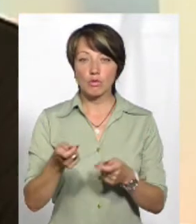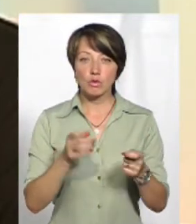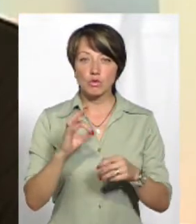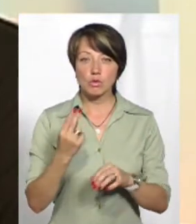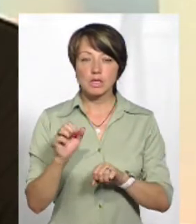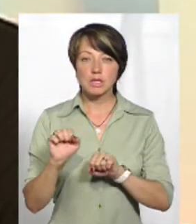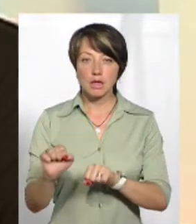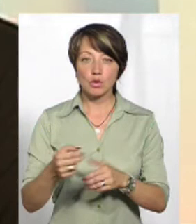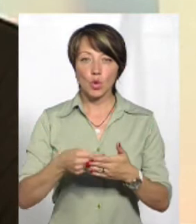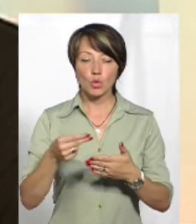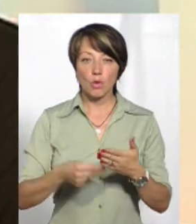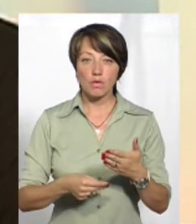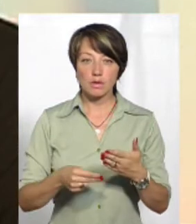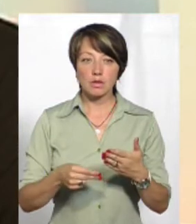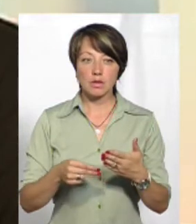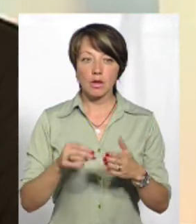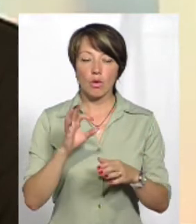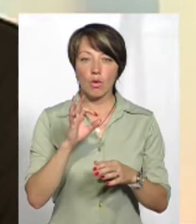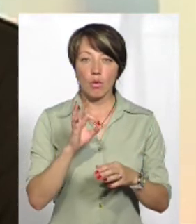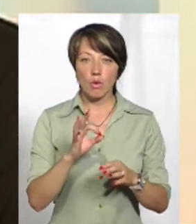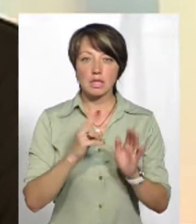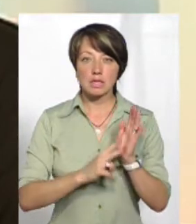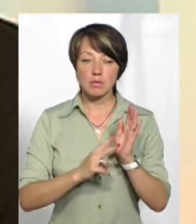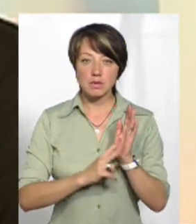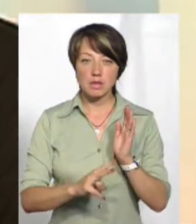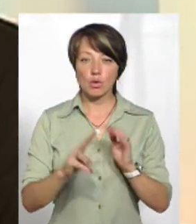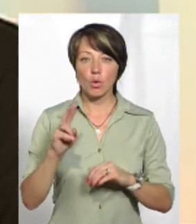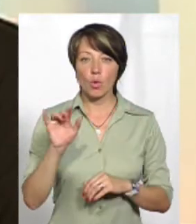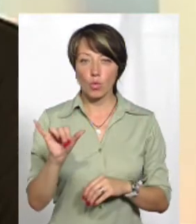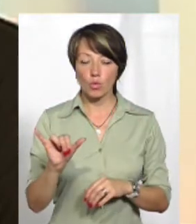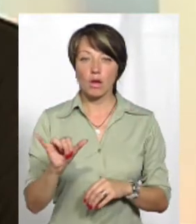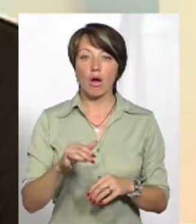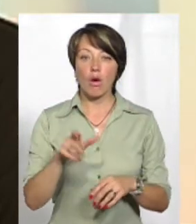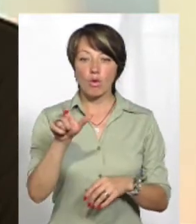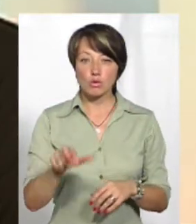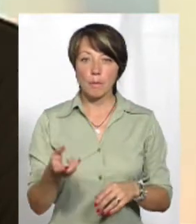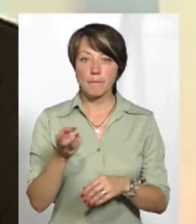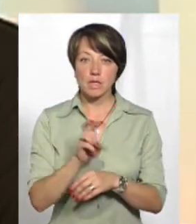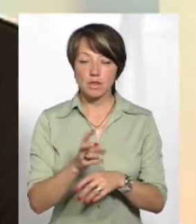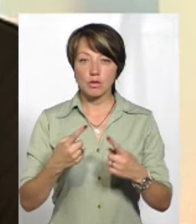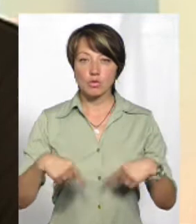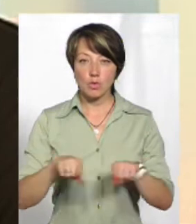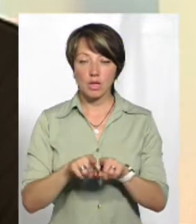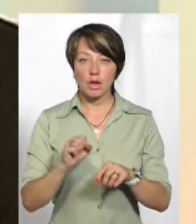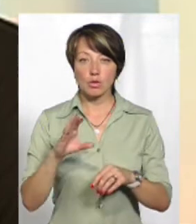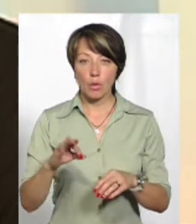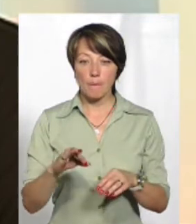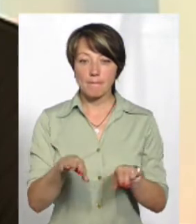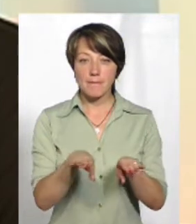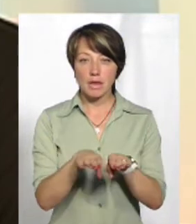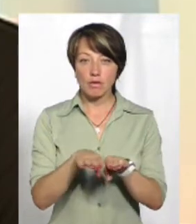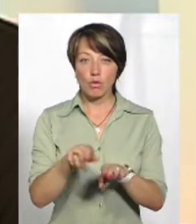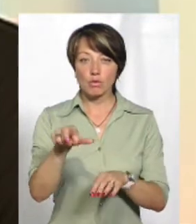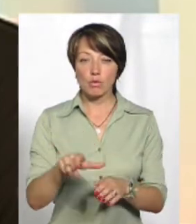соціального захисту довідачку О-70У. Во всяком случае, особа, яка прийшла з зони АТО, прирівнена до